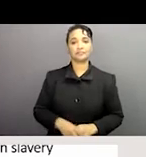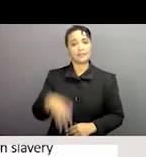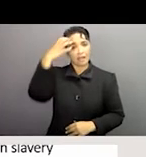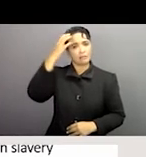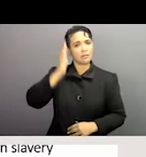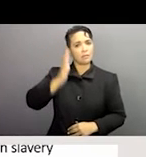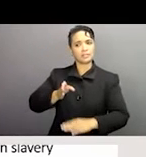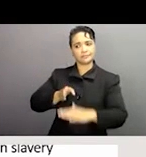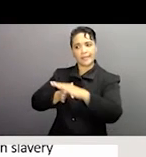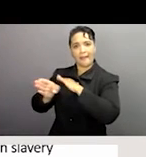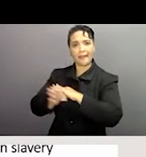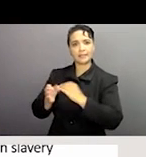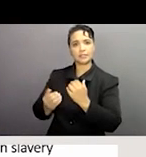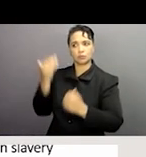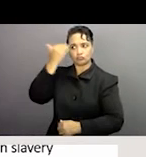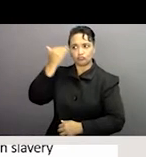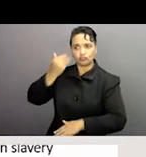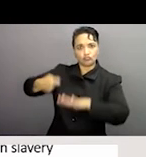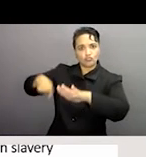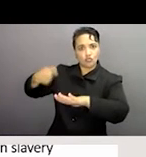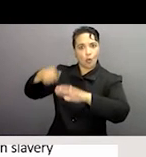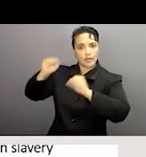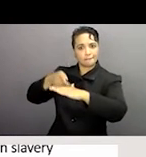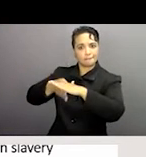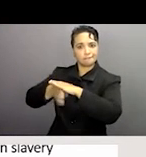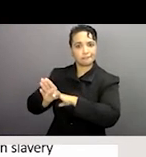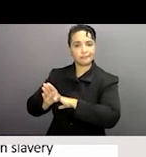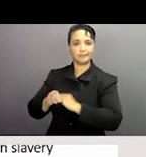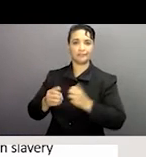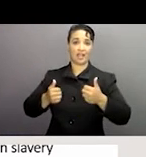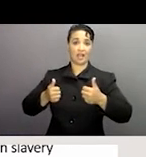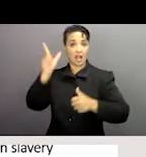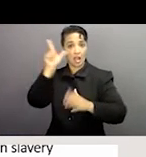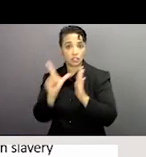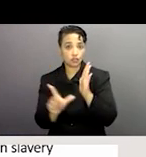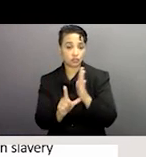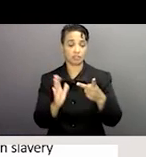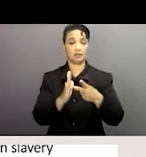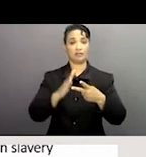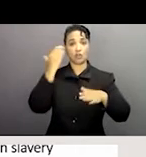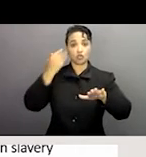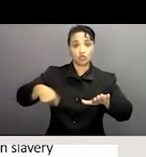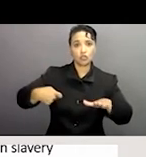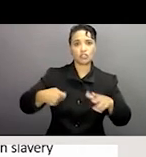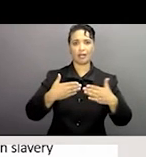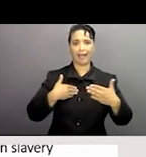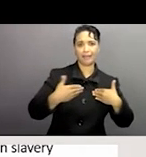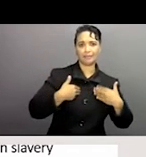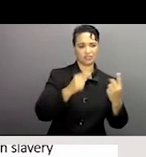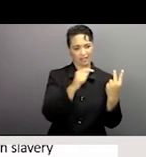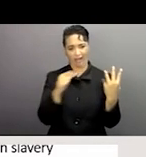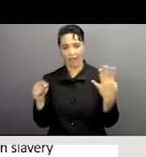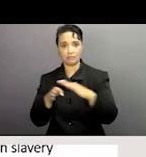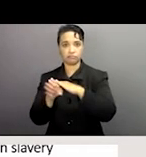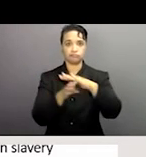garantir accès à la justice et aux remèdes à travers le cadre législatif administratif et judiciaire aussi bien que d'autres